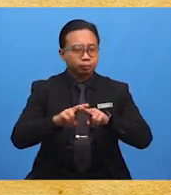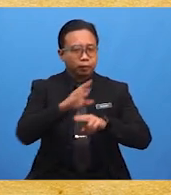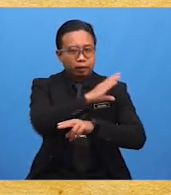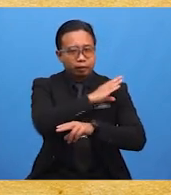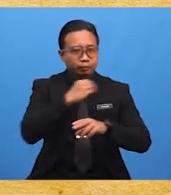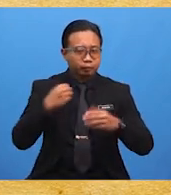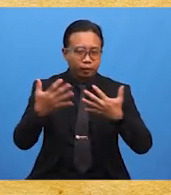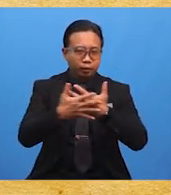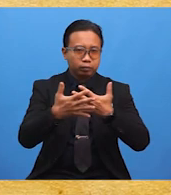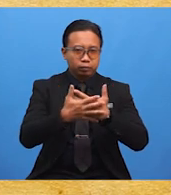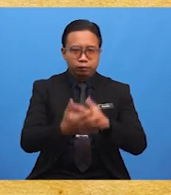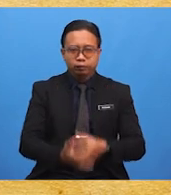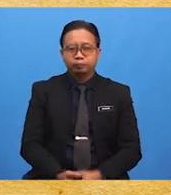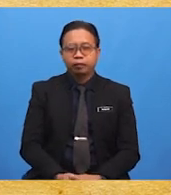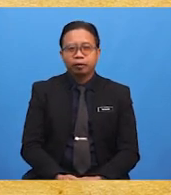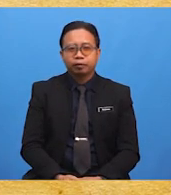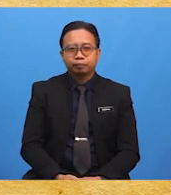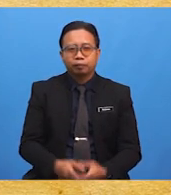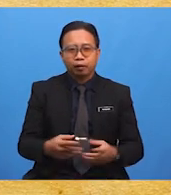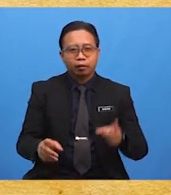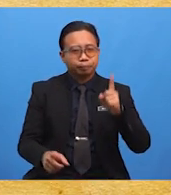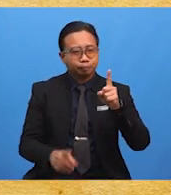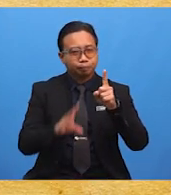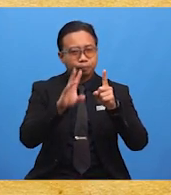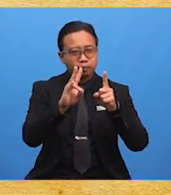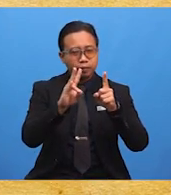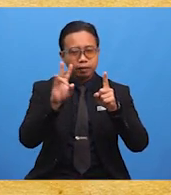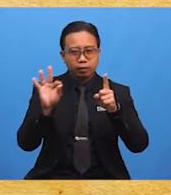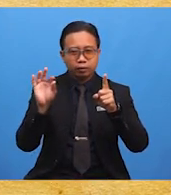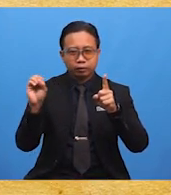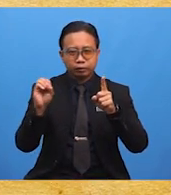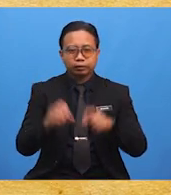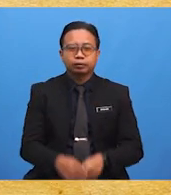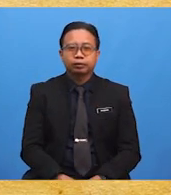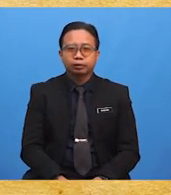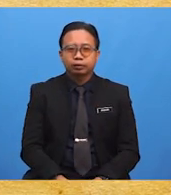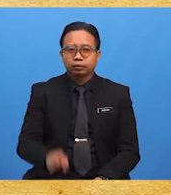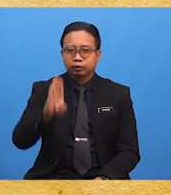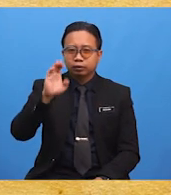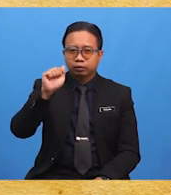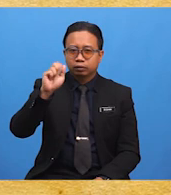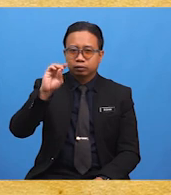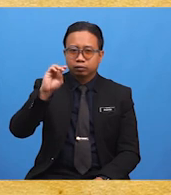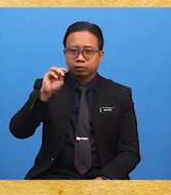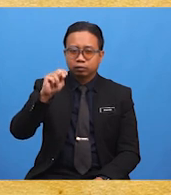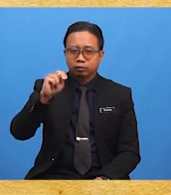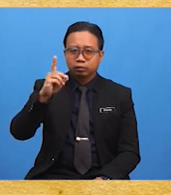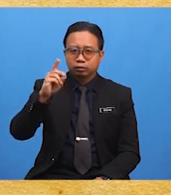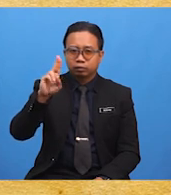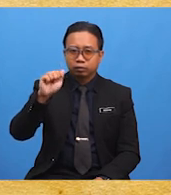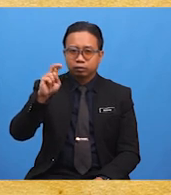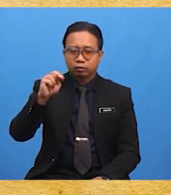penjara. menjelang tahun 1790, banduan dari India telah